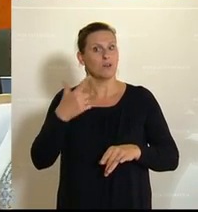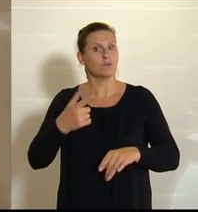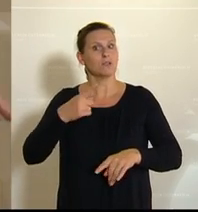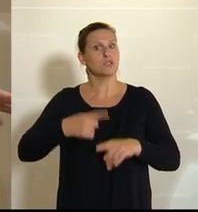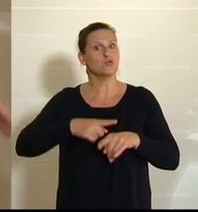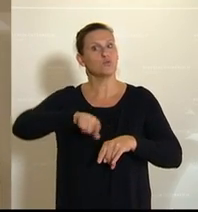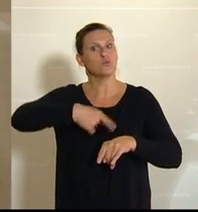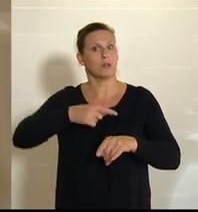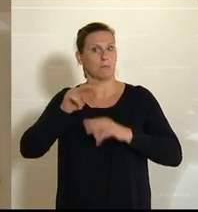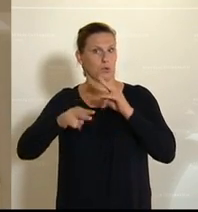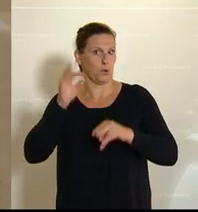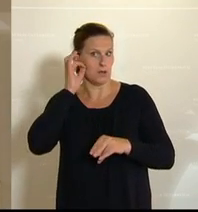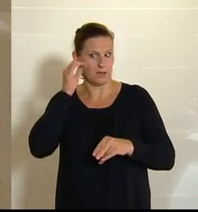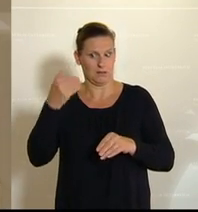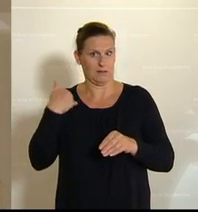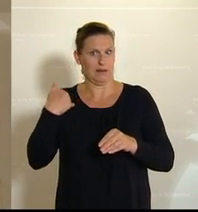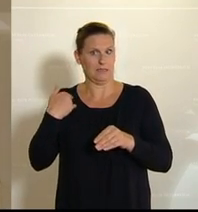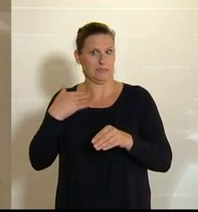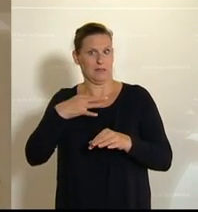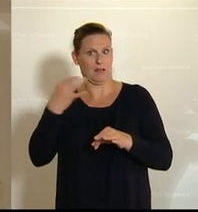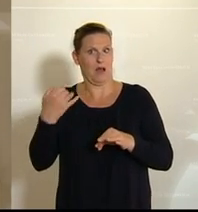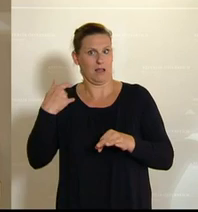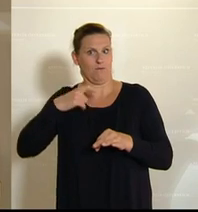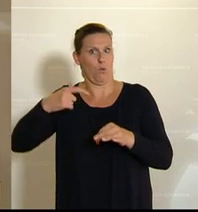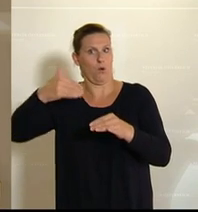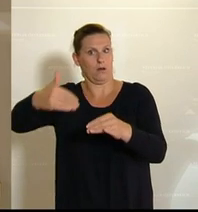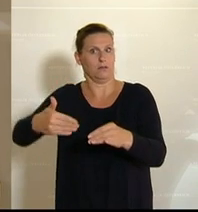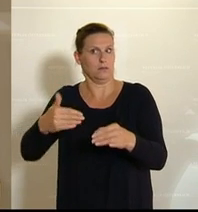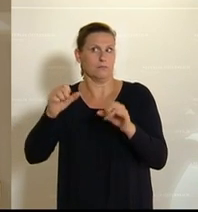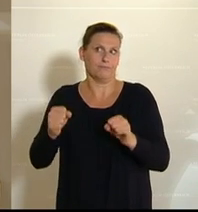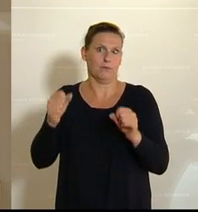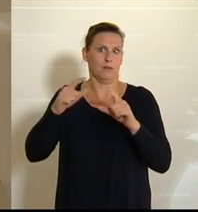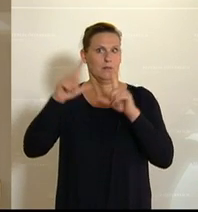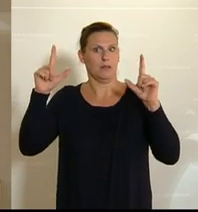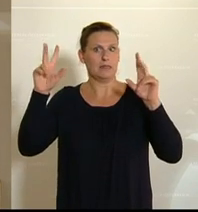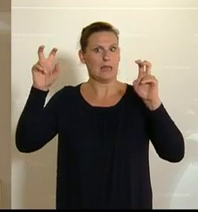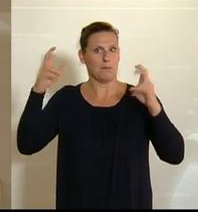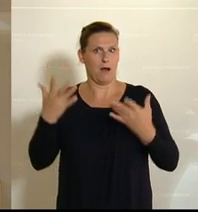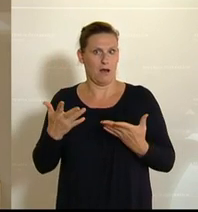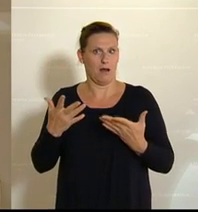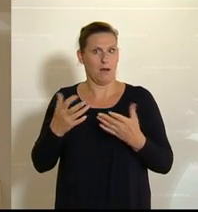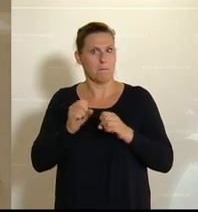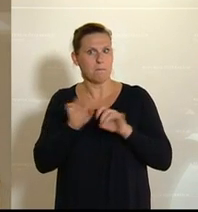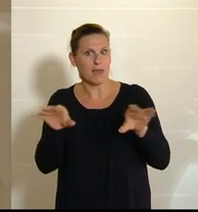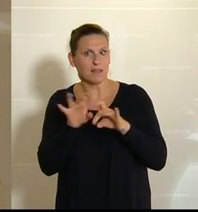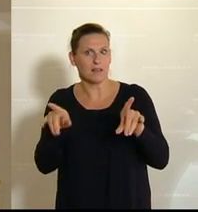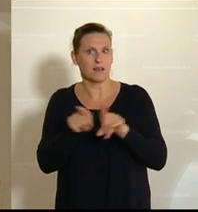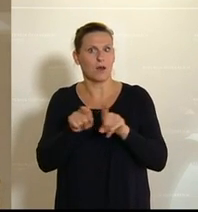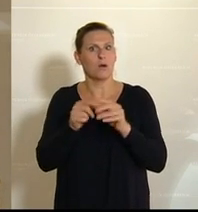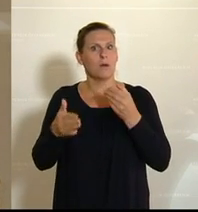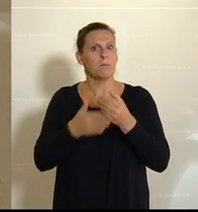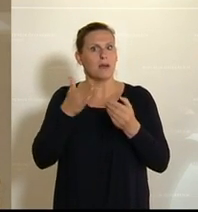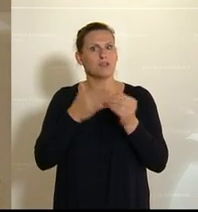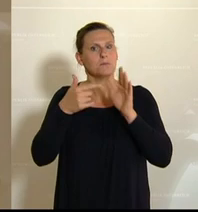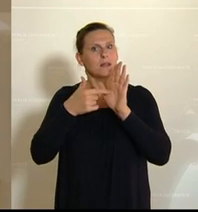Denn gerade diese waren ja in den letzten Tagen und Wochen sehr prominent in den Medien. Und auch gerade dieses Beispiel